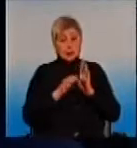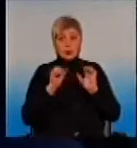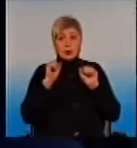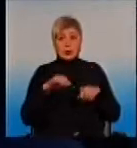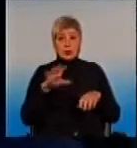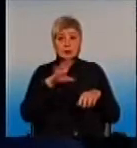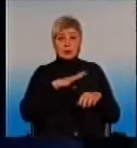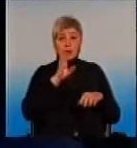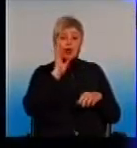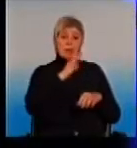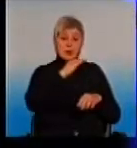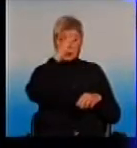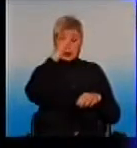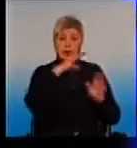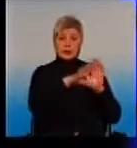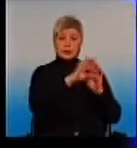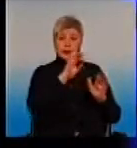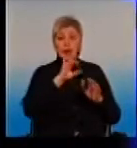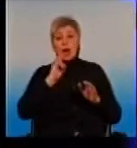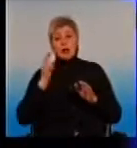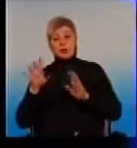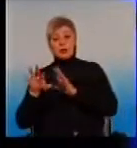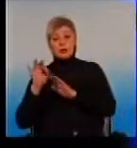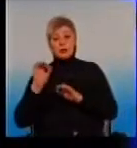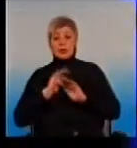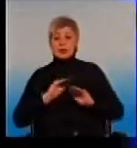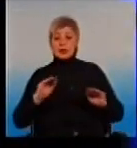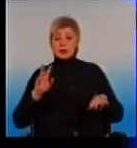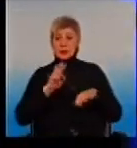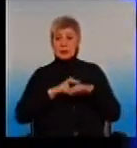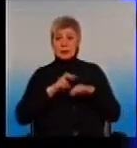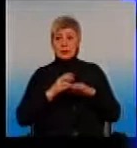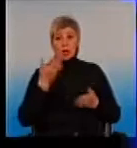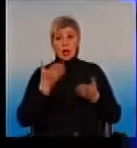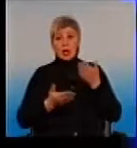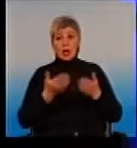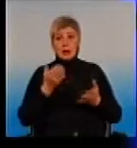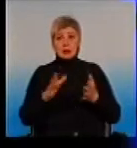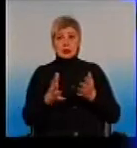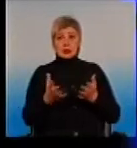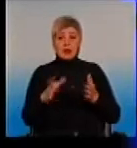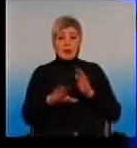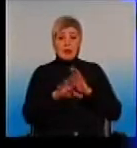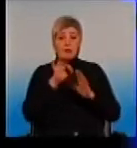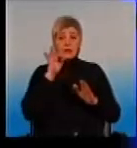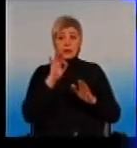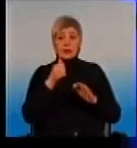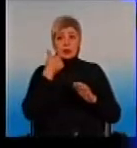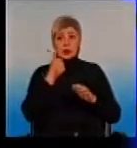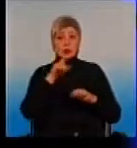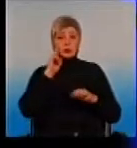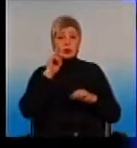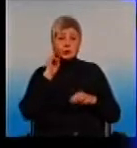що папа з мамою вибирають себе терапевта, а дитину вибирають педиатра. А якщо вибирають молодого, хорошого семейного врача,